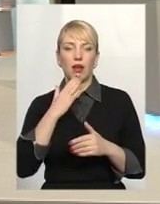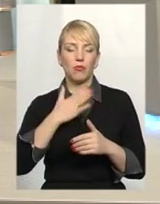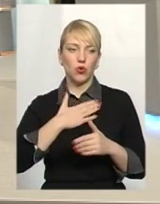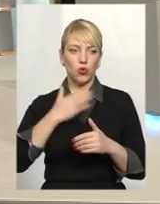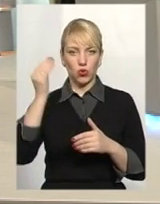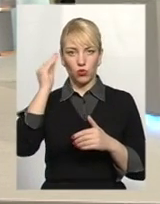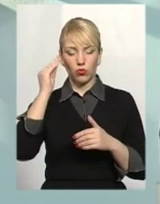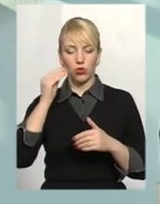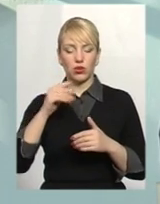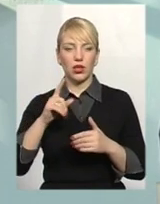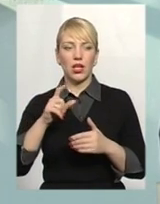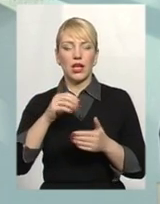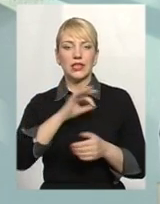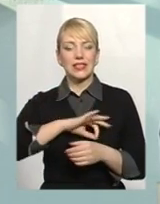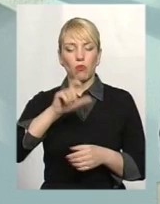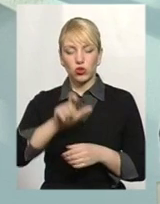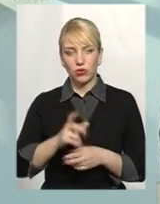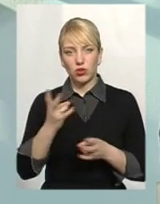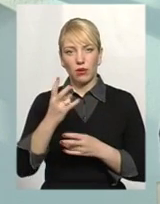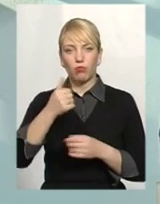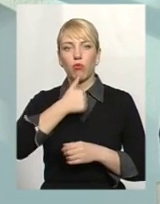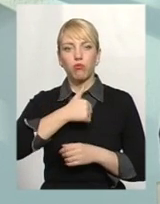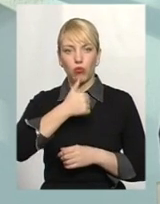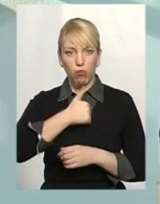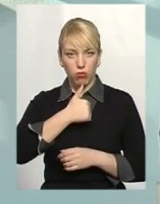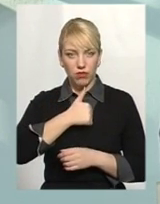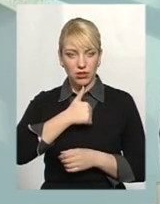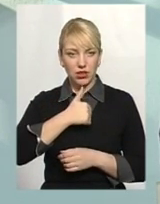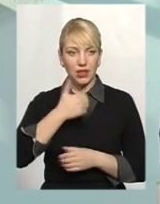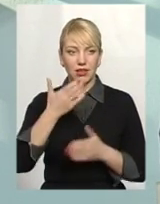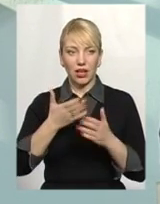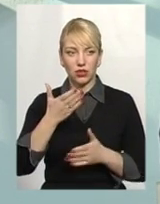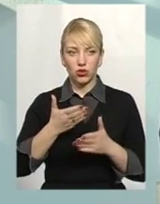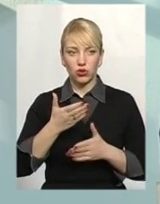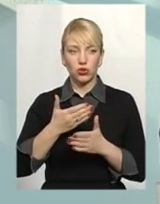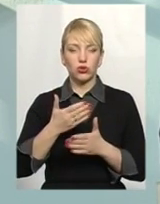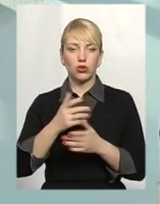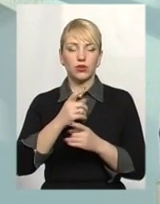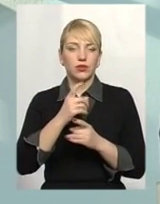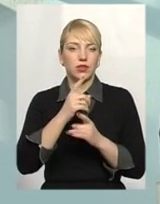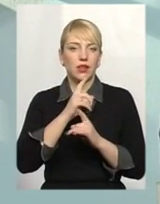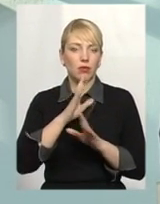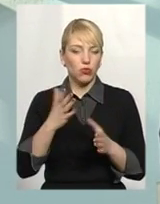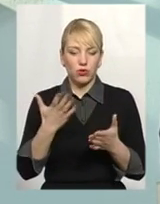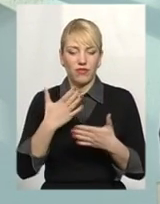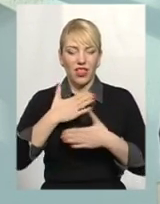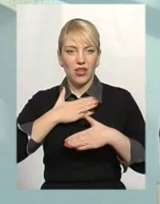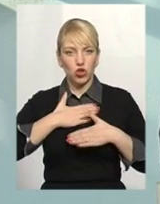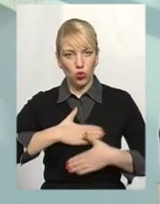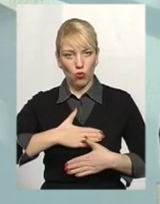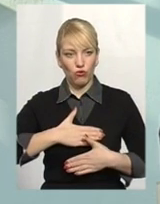думку, споживачові потрібно спочатку попробувати, і, якщо його, наприклад, не буде по якихось причинах влаштовувати